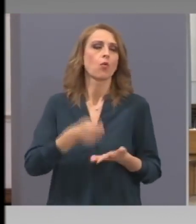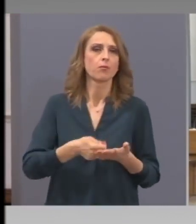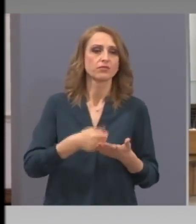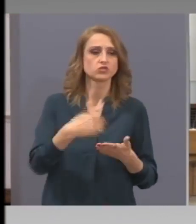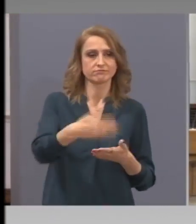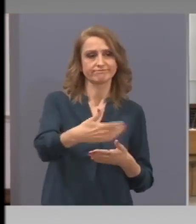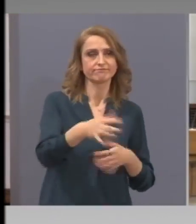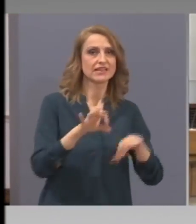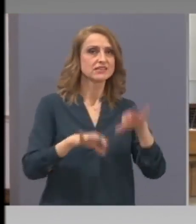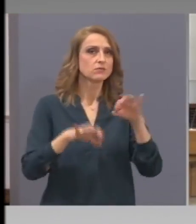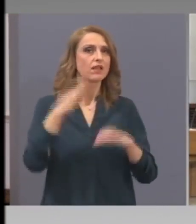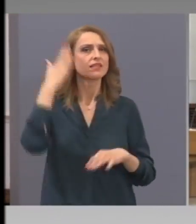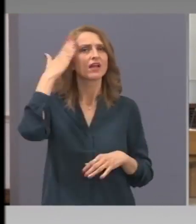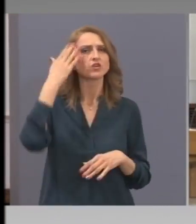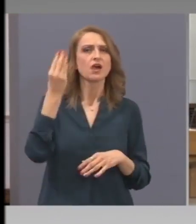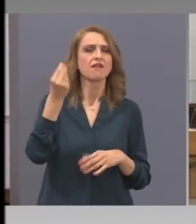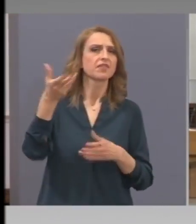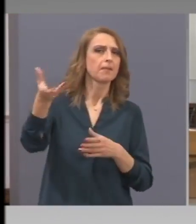С държавни пари.